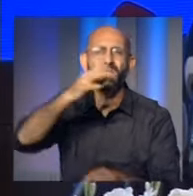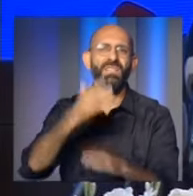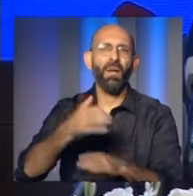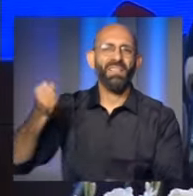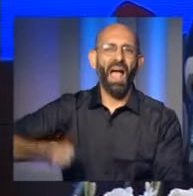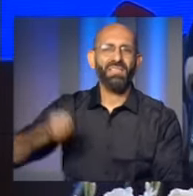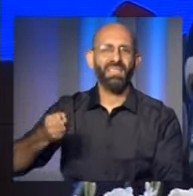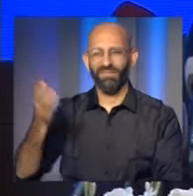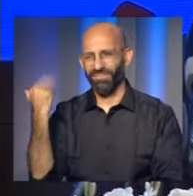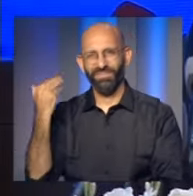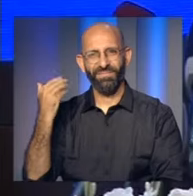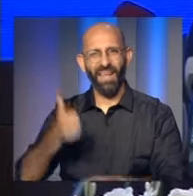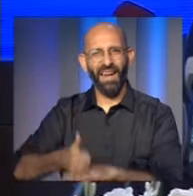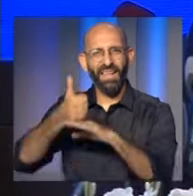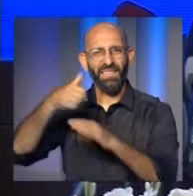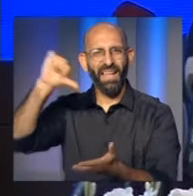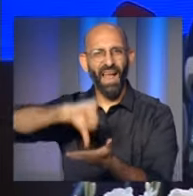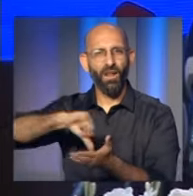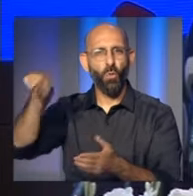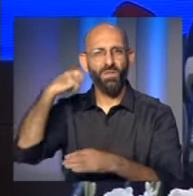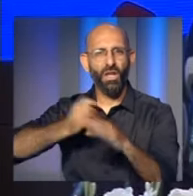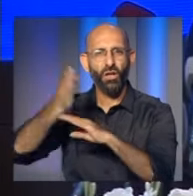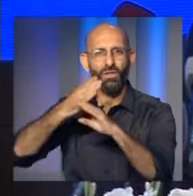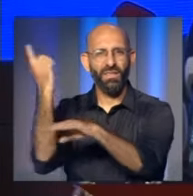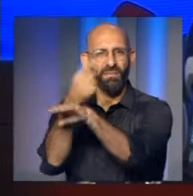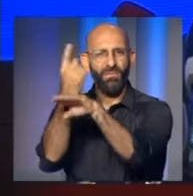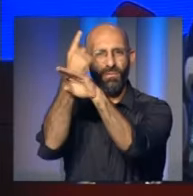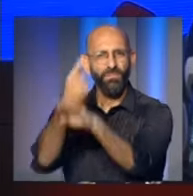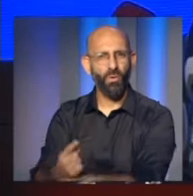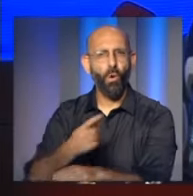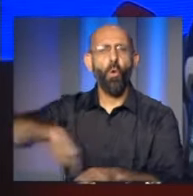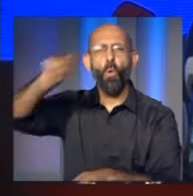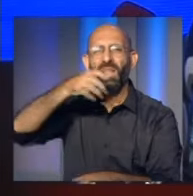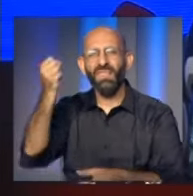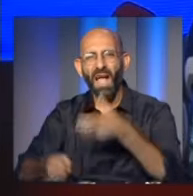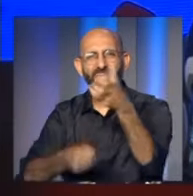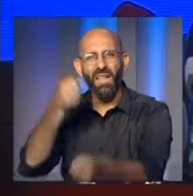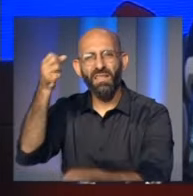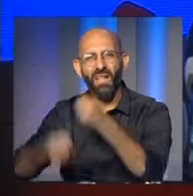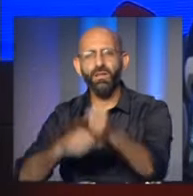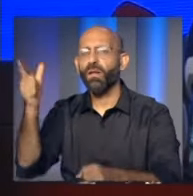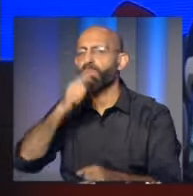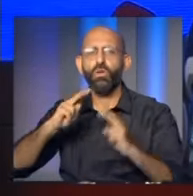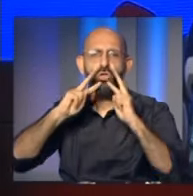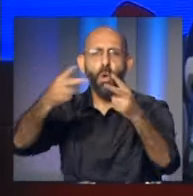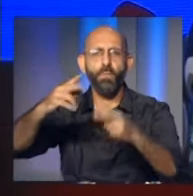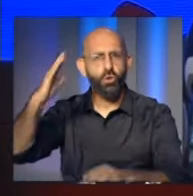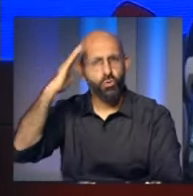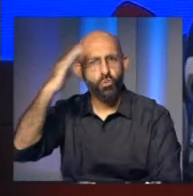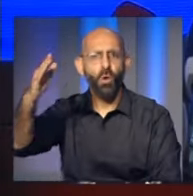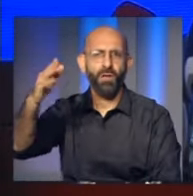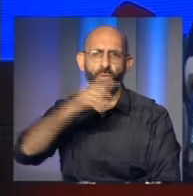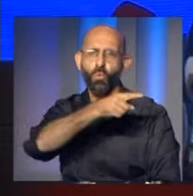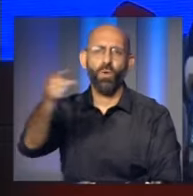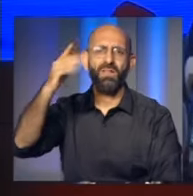وشعبا على تعزية إيران بوفاة الرئيس الإيراني ووزير الخارجية والوفد المرافق كما أعلن